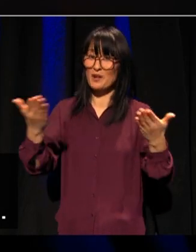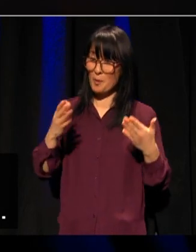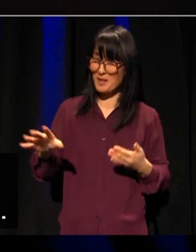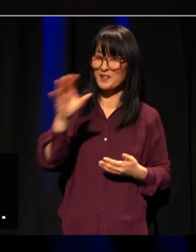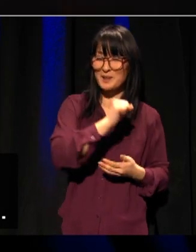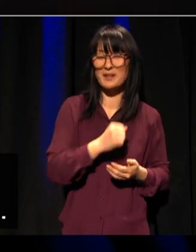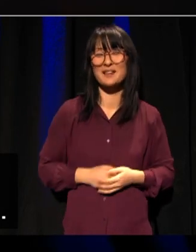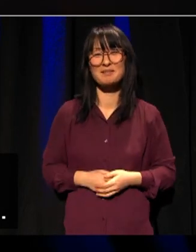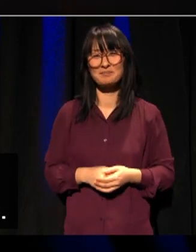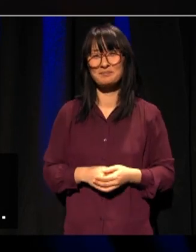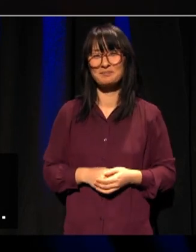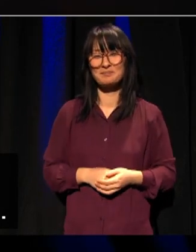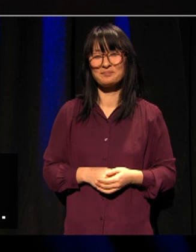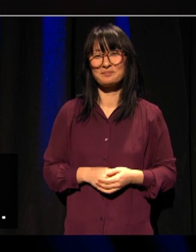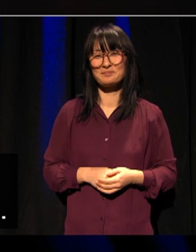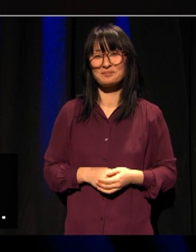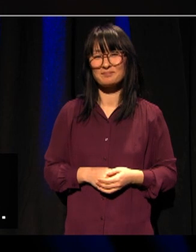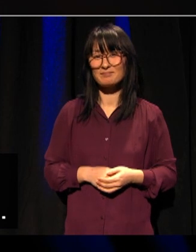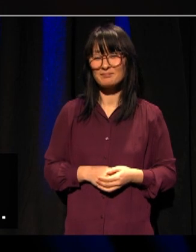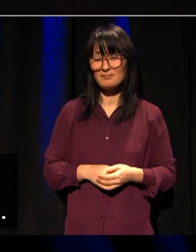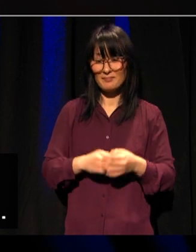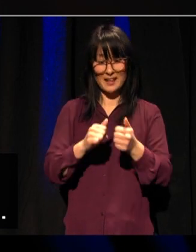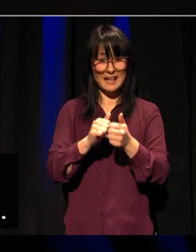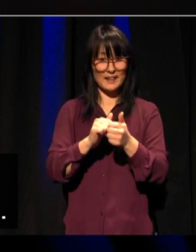Viserektorer blir tilsatt i februar